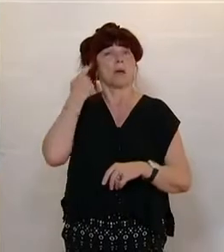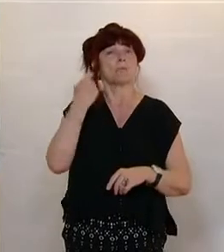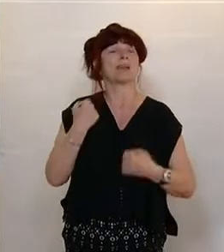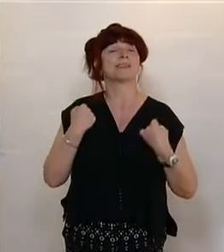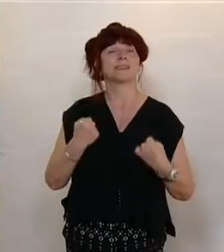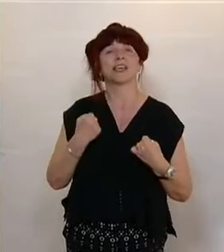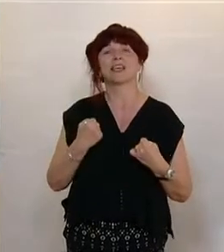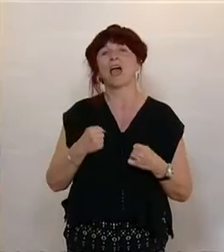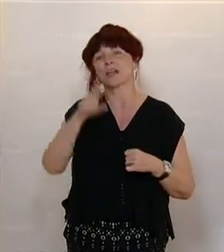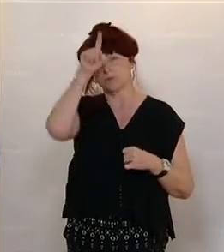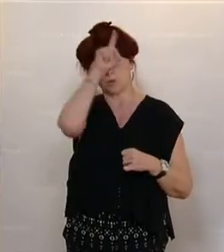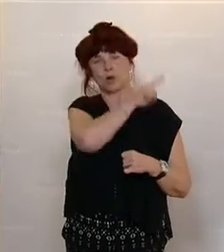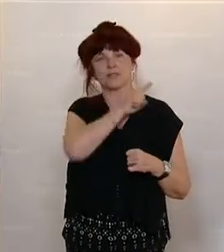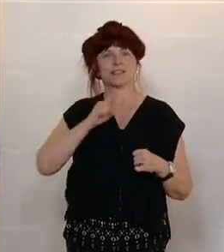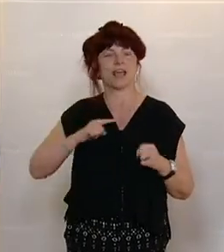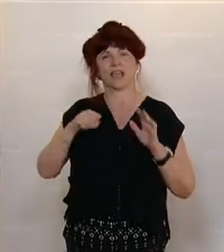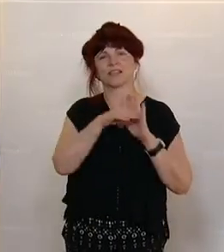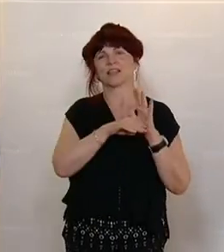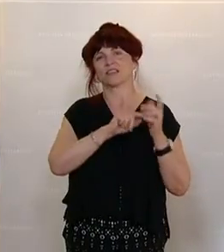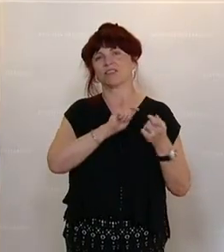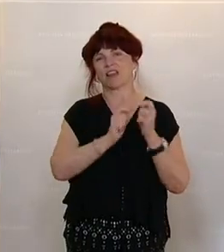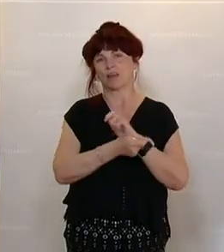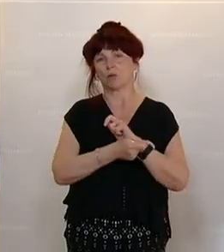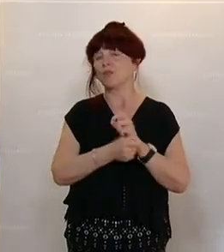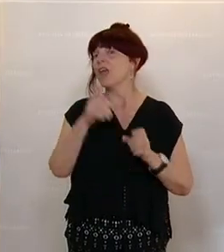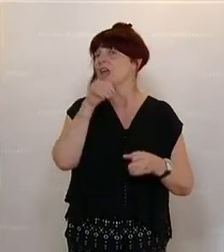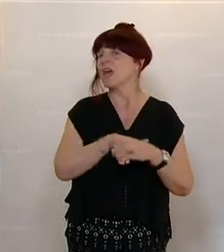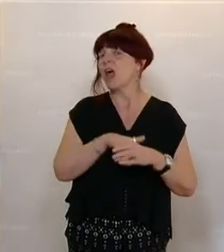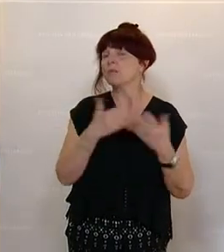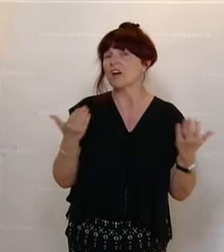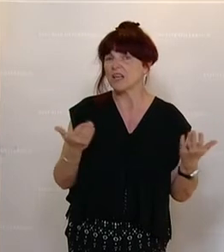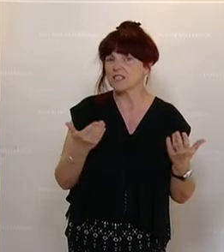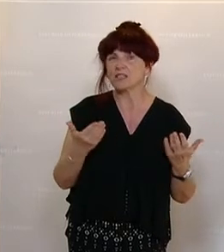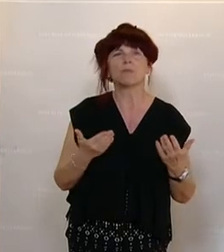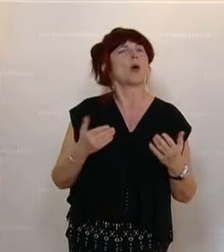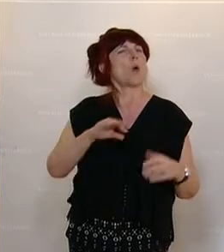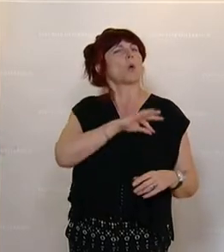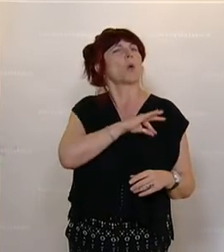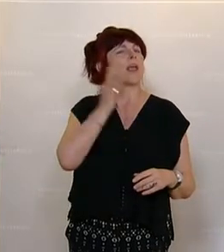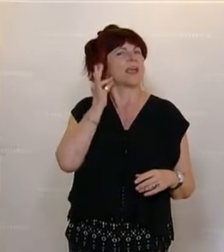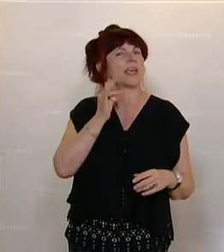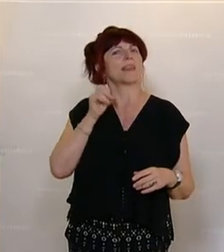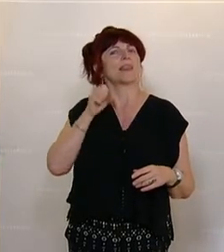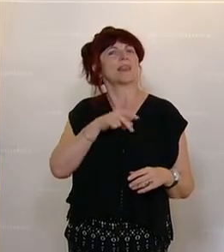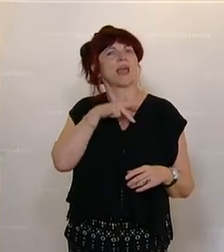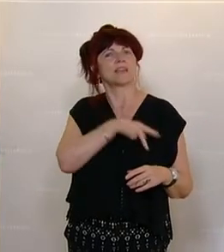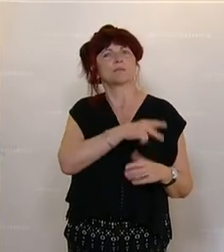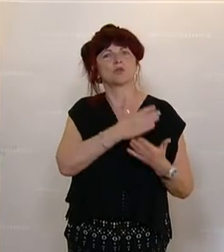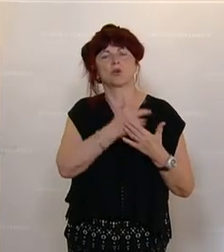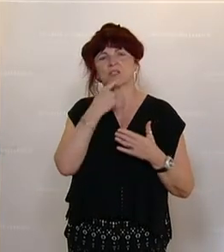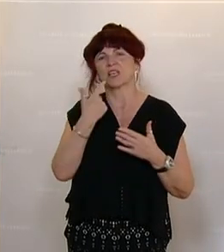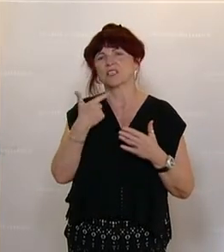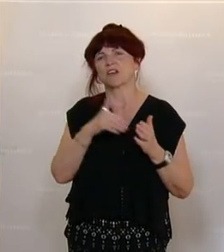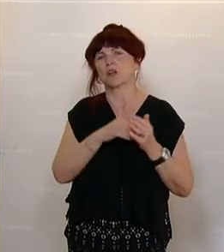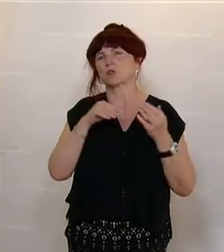Sicherheitspolizeigesetzes. Worum geht es bei dieser Änderung? Die Kollegin von der SPÖ hat schon ein bisschen anklingen lassen. Es ist 2019